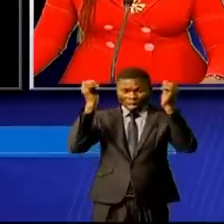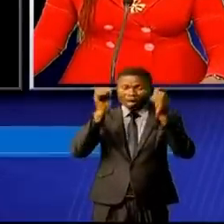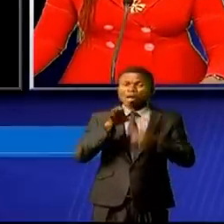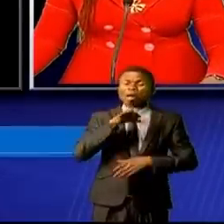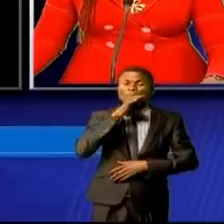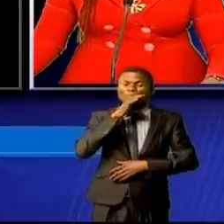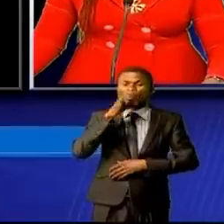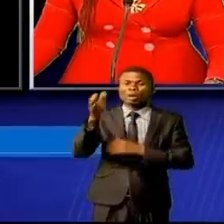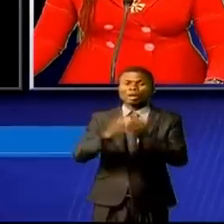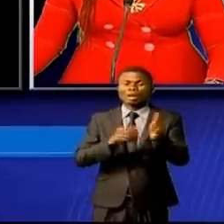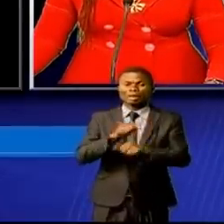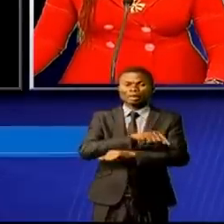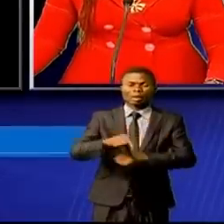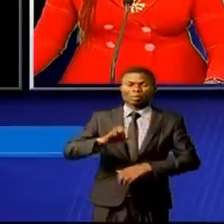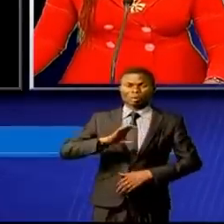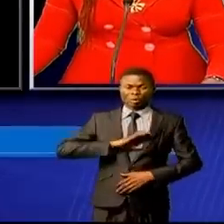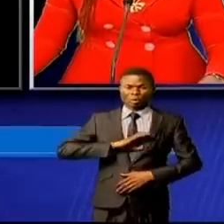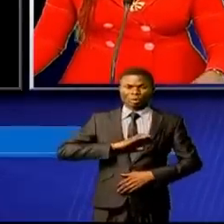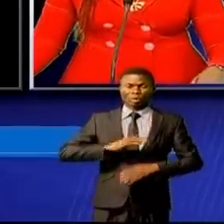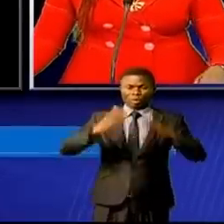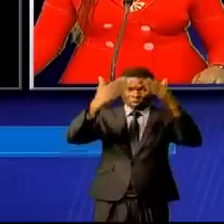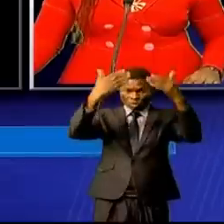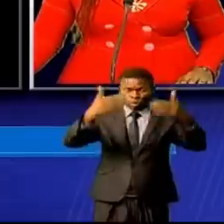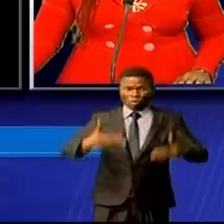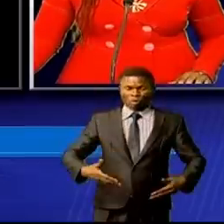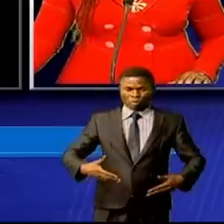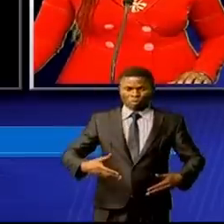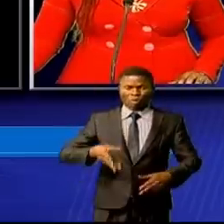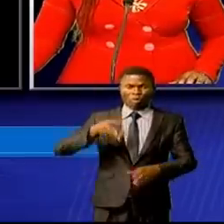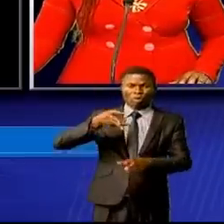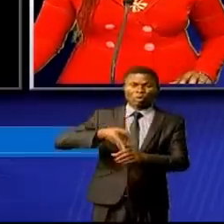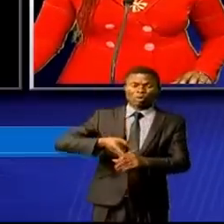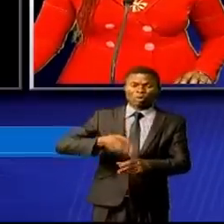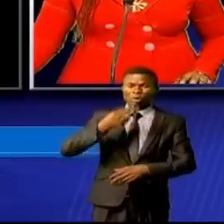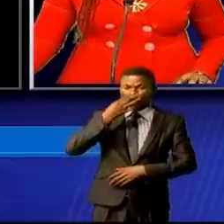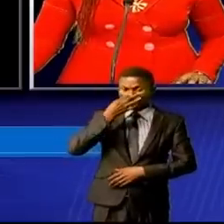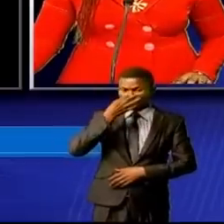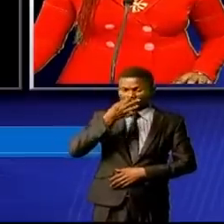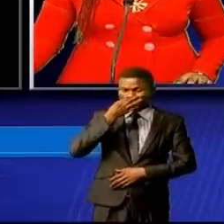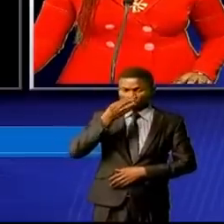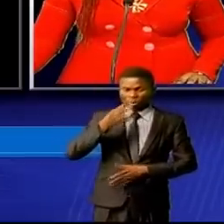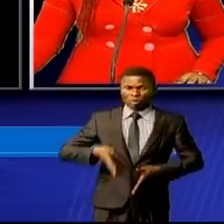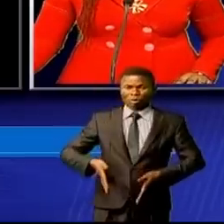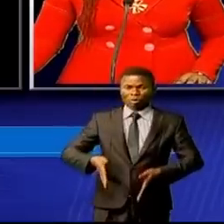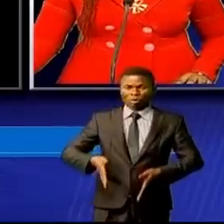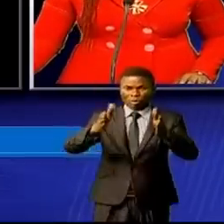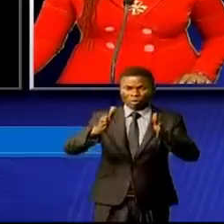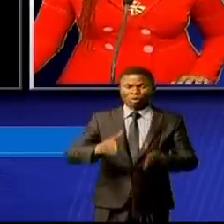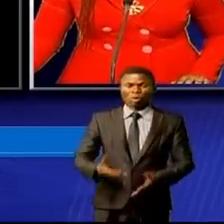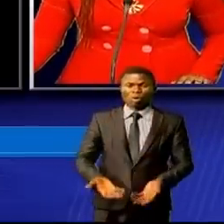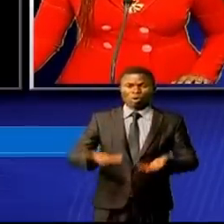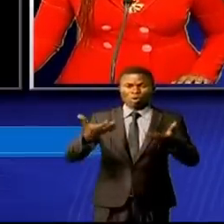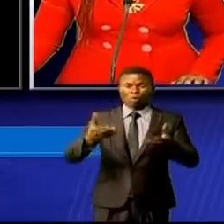commissariat de la police et un mur de la station d'essence sur la route Poilour.